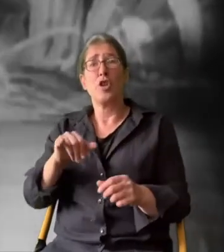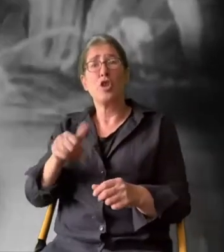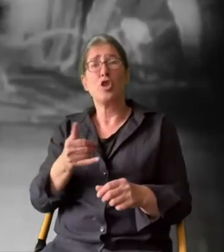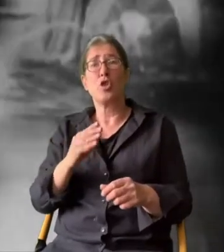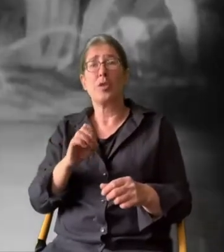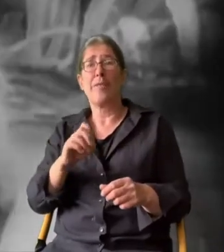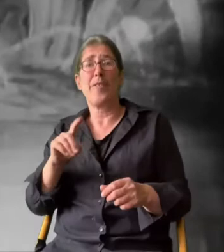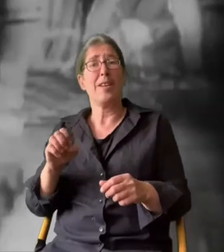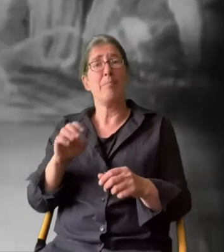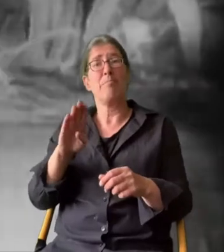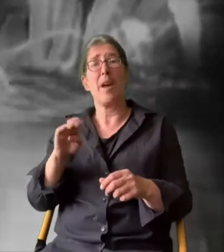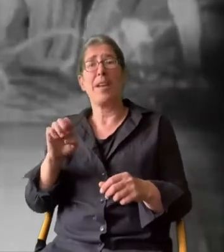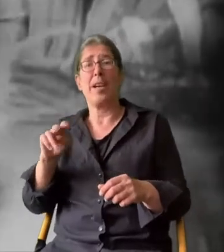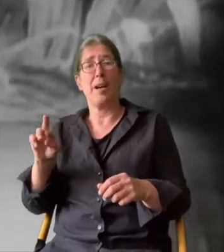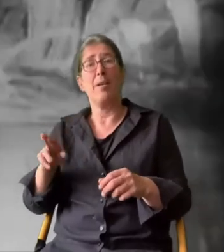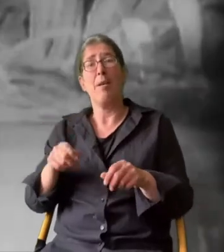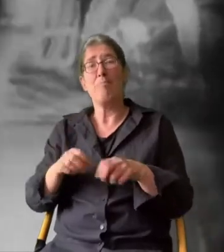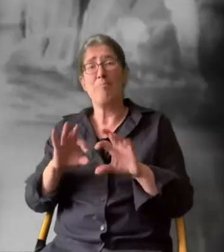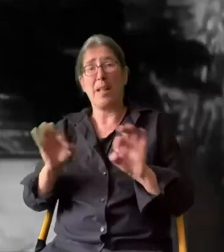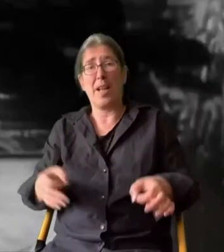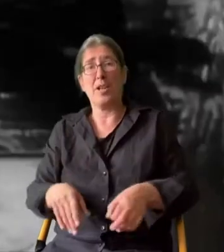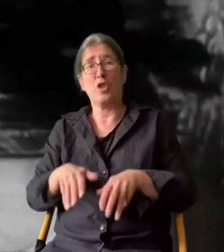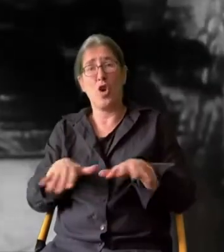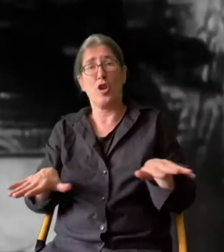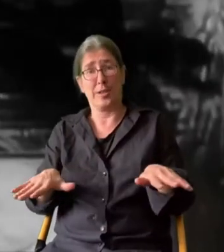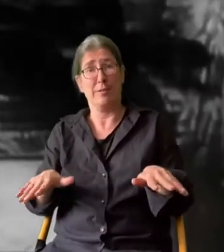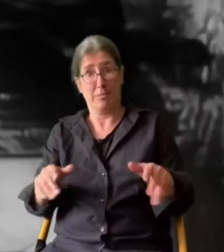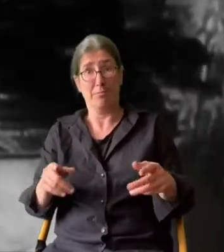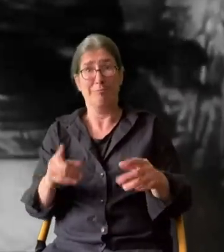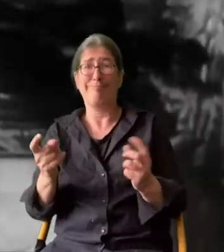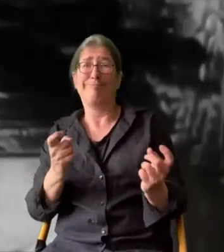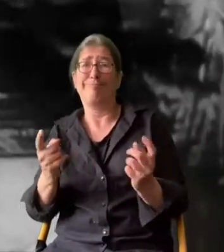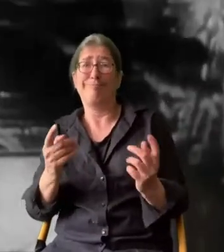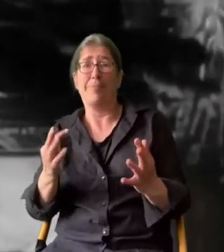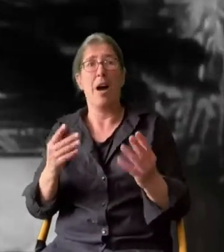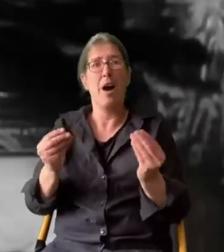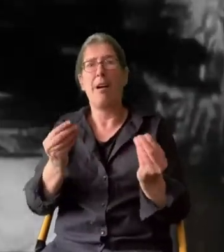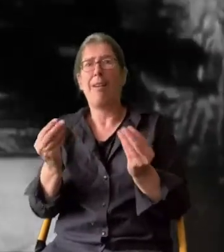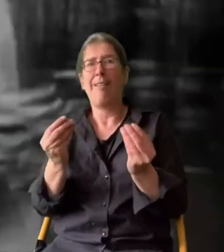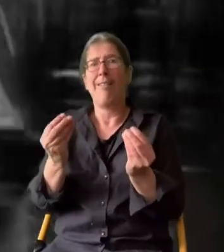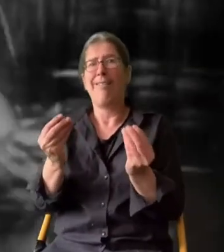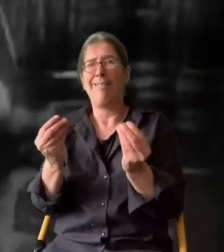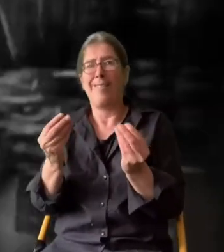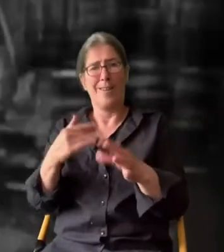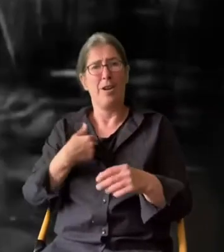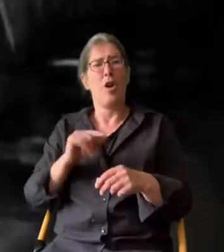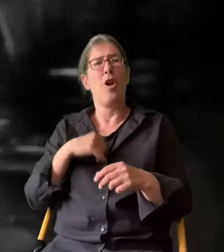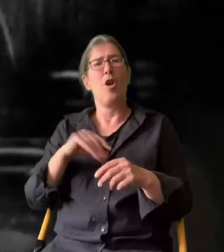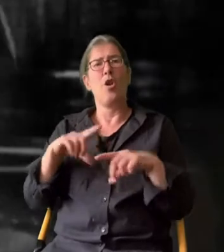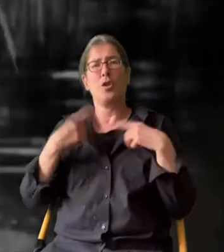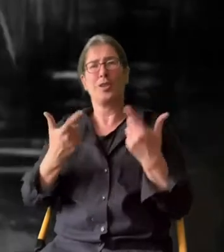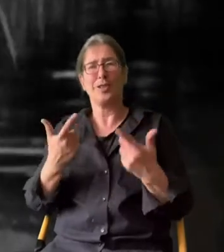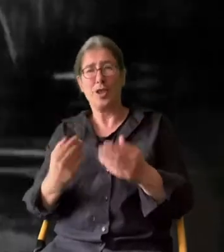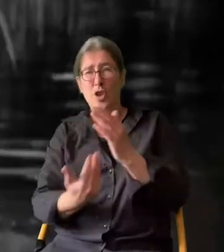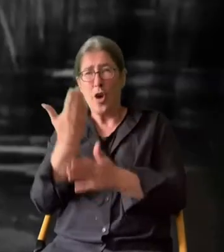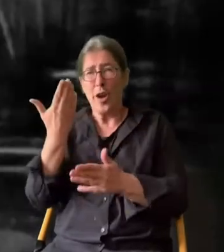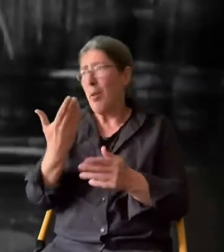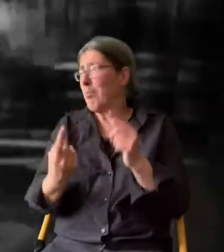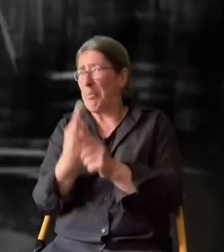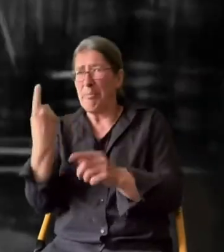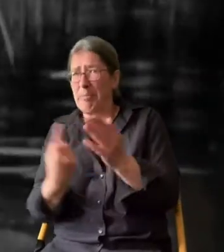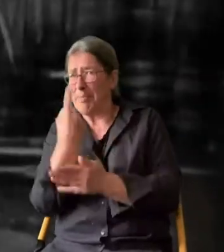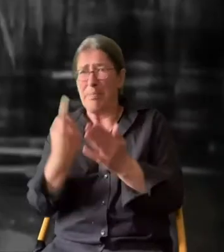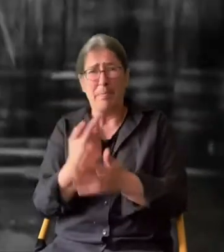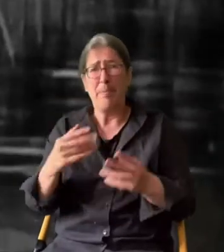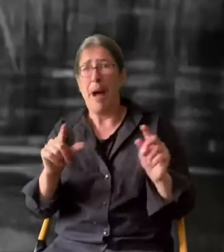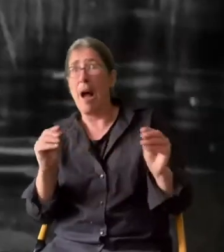Provozierend tanzt Josephine Baker im Bananenröckchen und trifft damit den Nerv der Zeit. In der Luft liegt eine unbändige Lust auf etwas